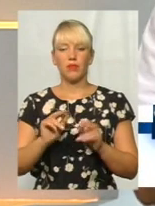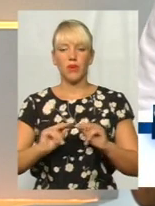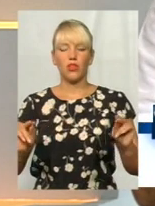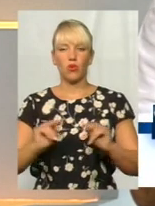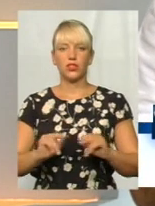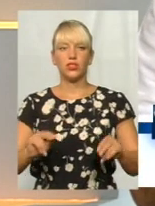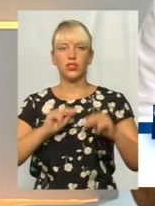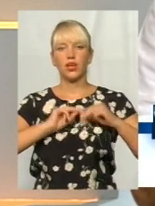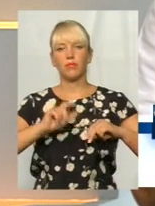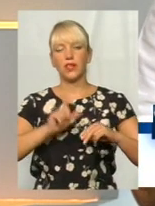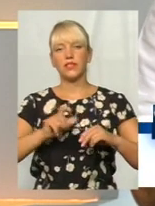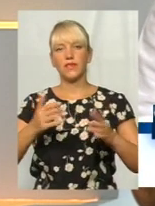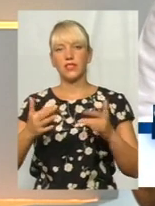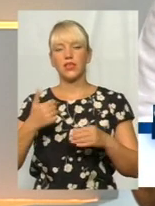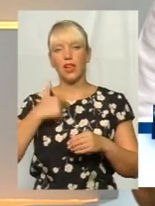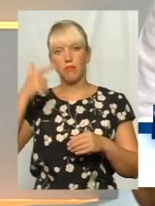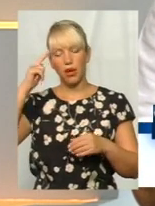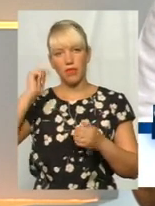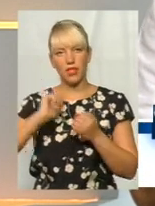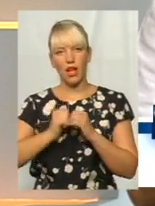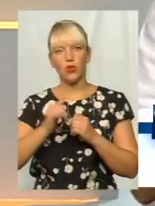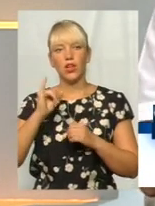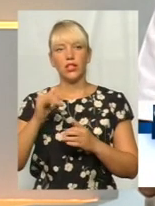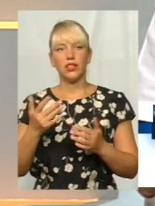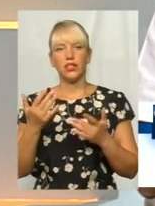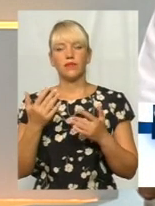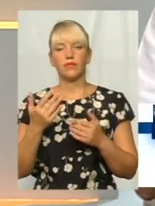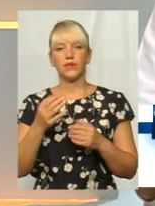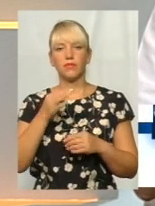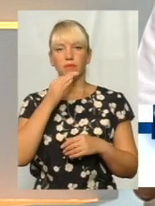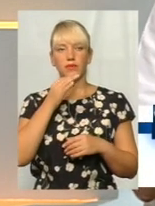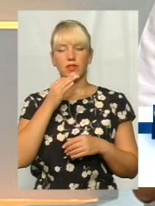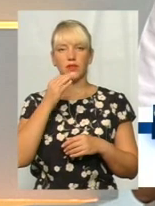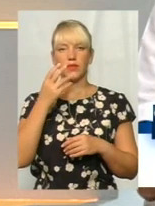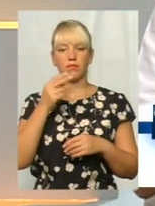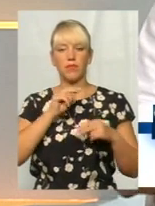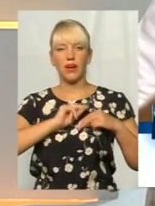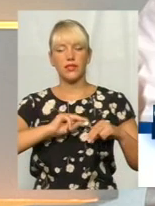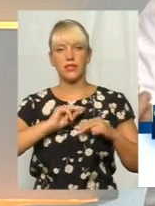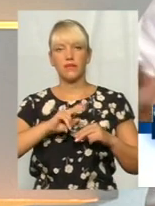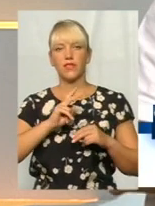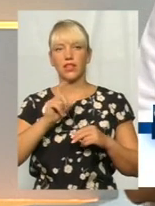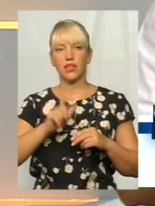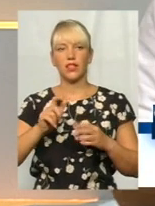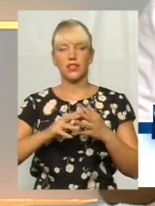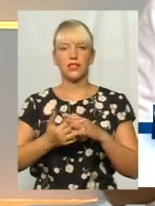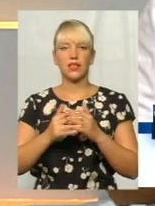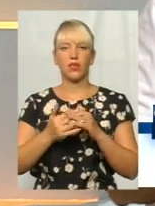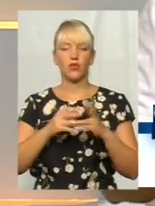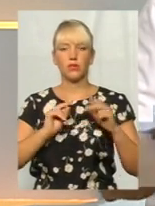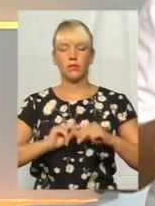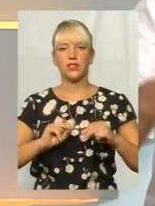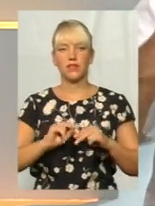працівників, наскільки я пам'ятаю, і, скажімо, працівники, сільхозпрацівники.